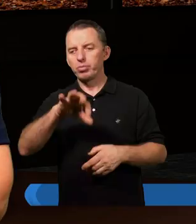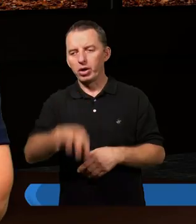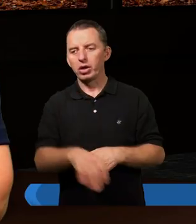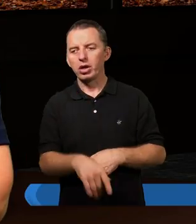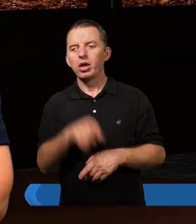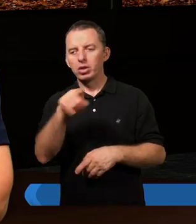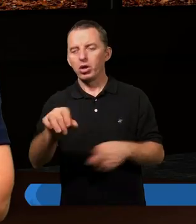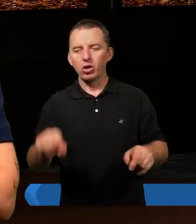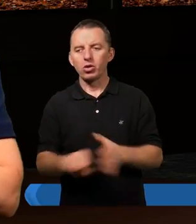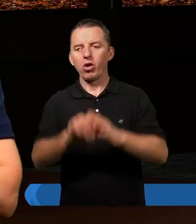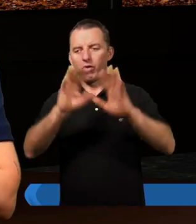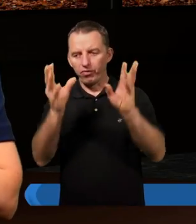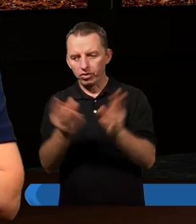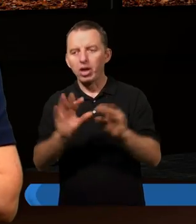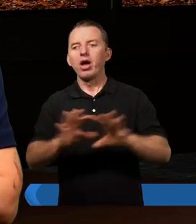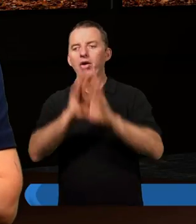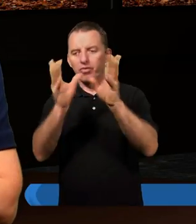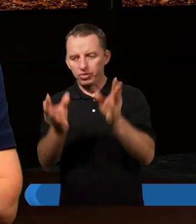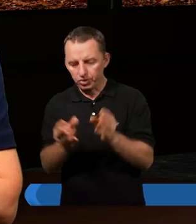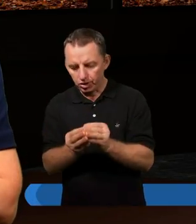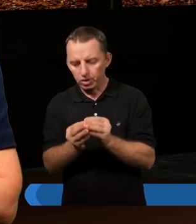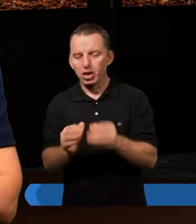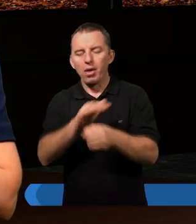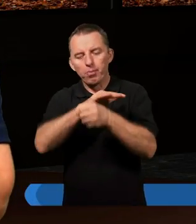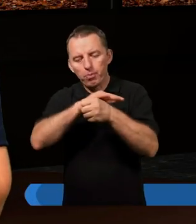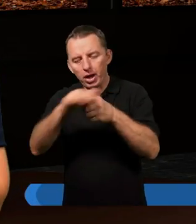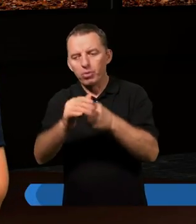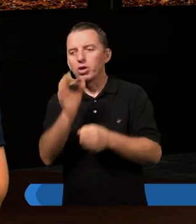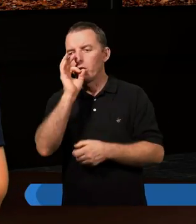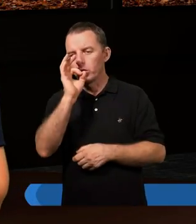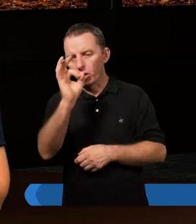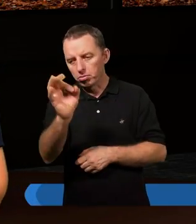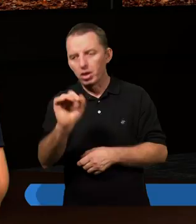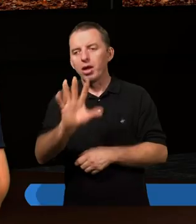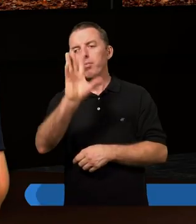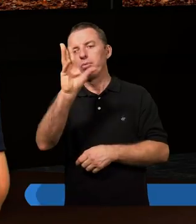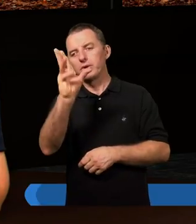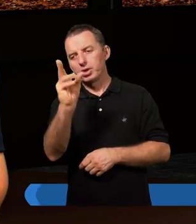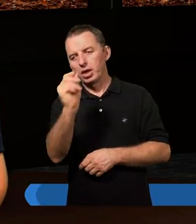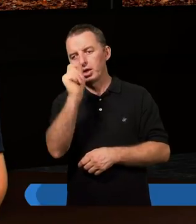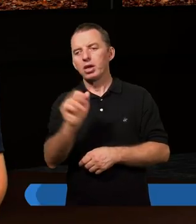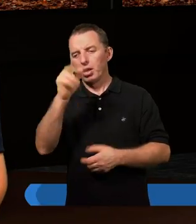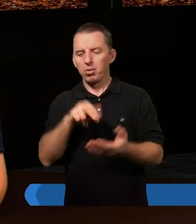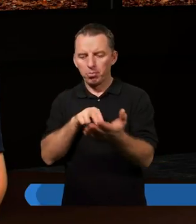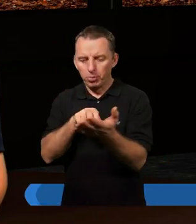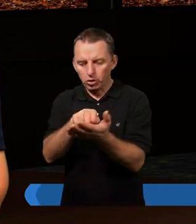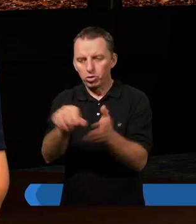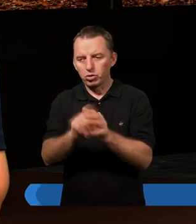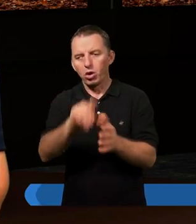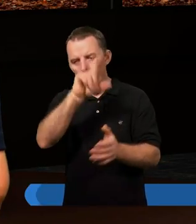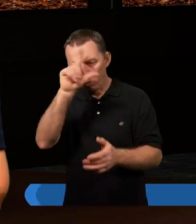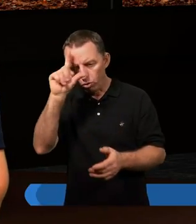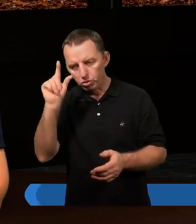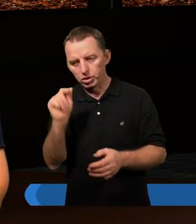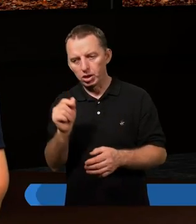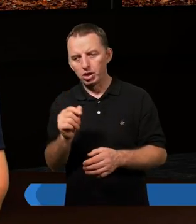I to jest do wszystkich, że wszyscy jesteście pełnymi dobroci. I to już jest piękne, bo zobaczcie, jak my podchodzimy do ludzi głównie. My